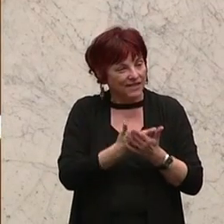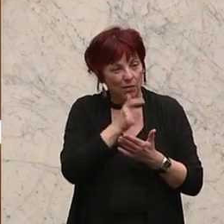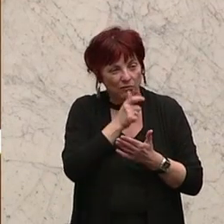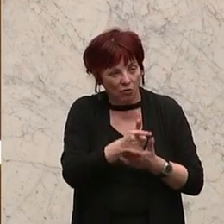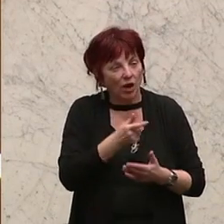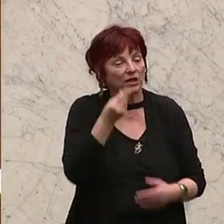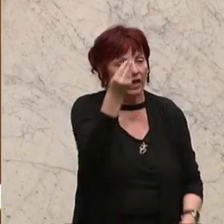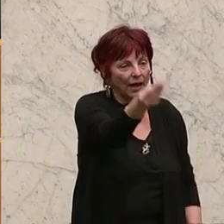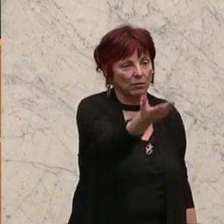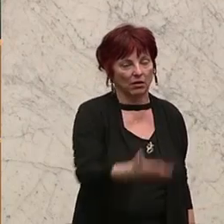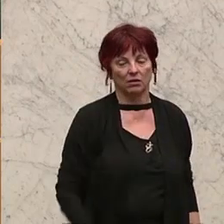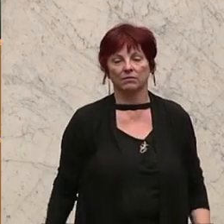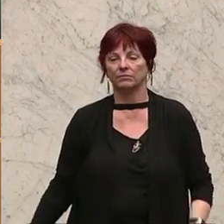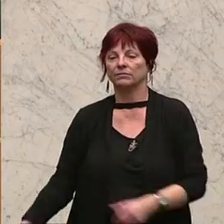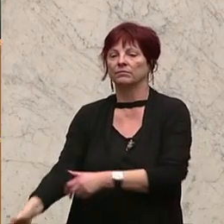ermöglicht. Bitte.